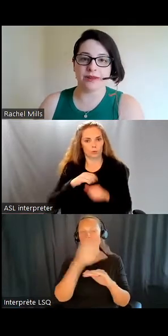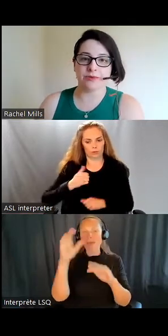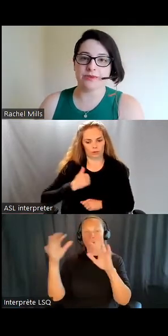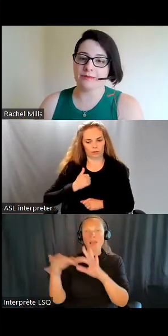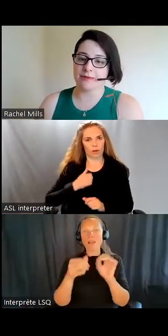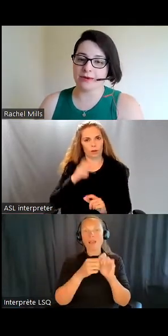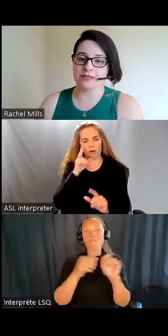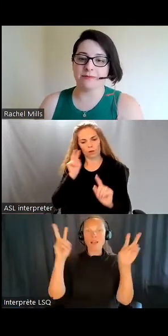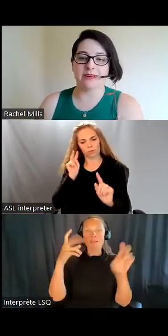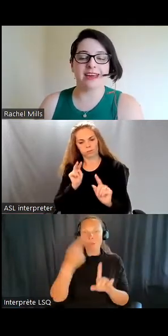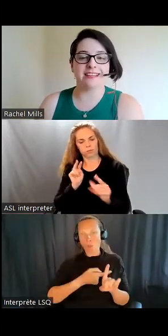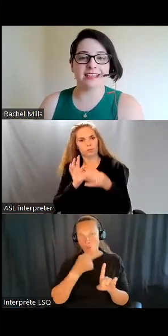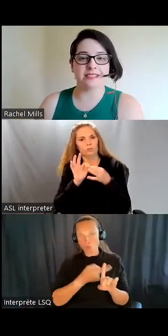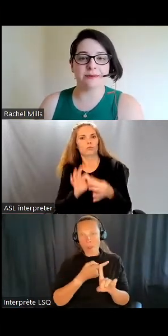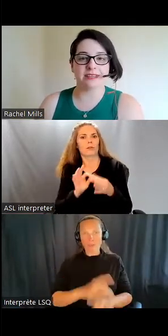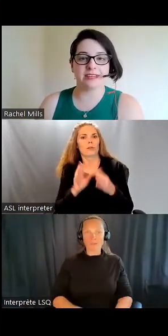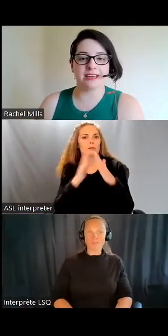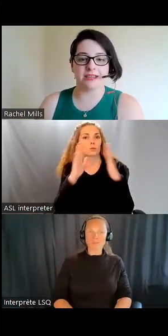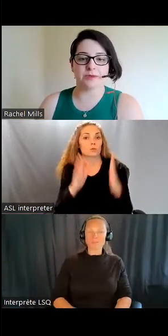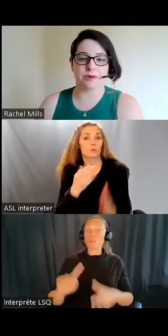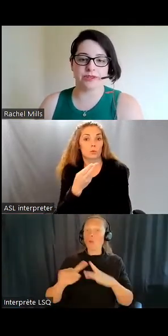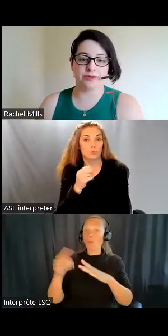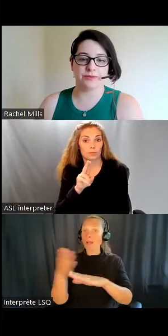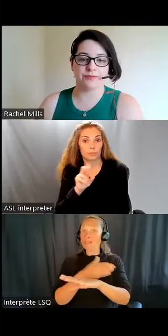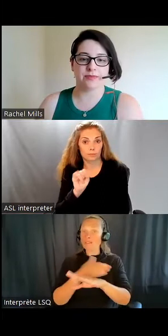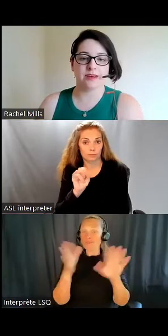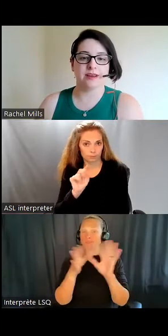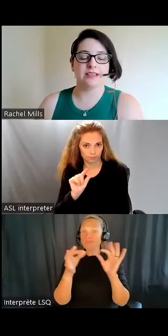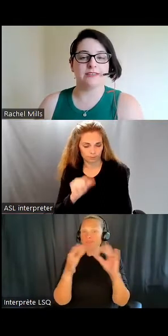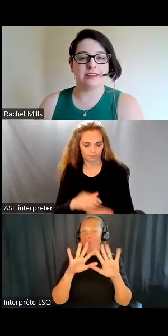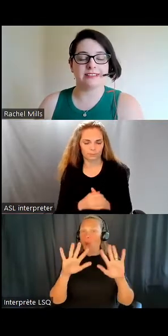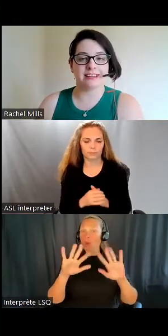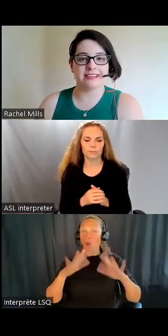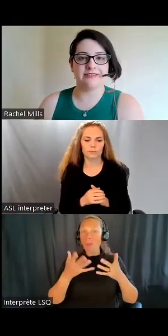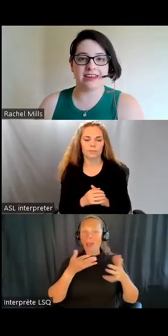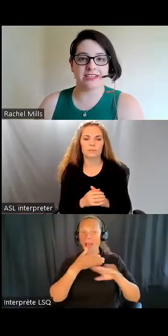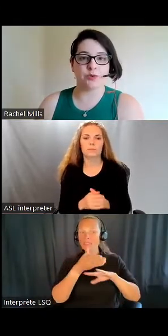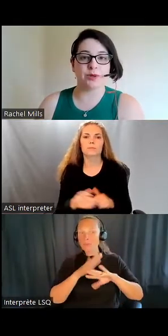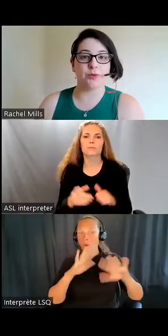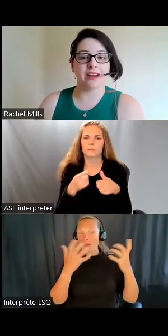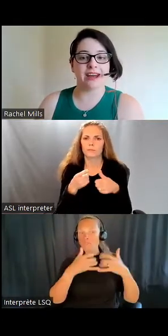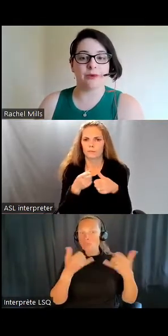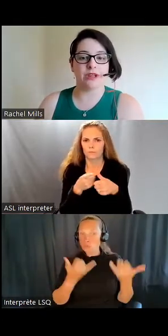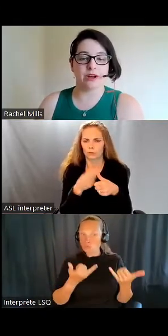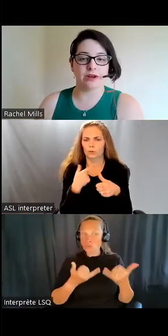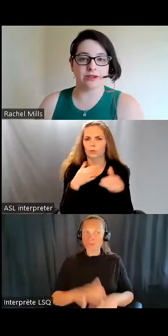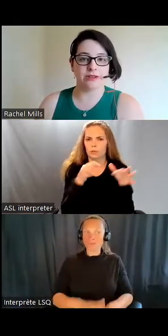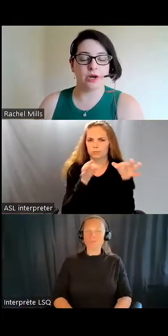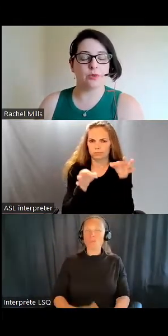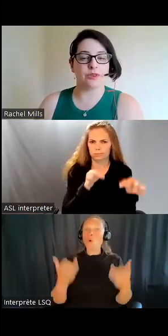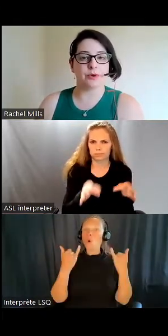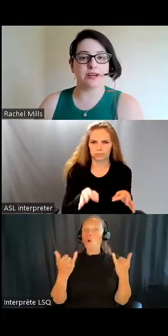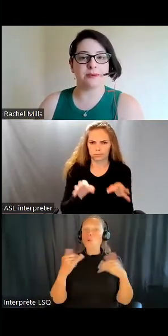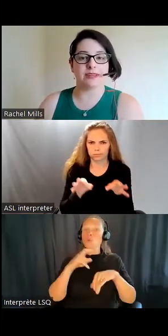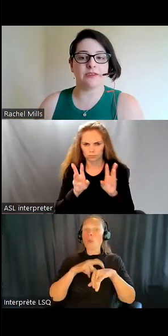Avant de commencer, nous aimerions passer en revue quelques points de gestion interne et d'accessibilité. L'événement d'aujourd'hui